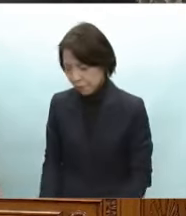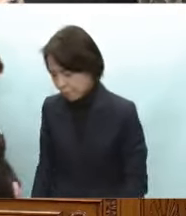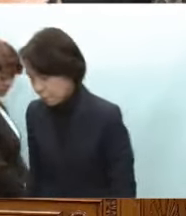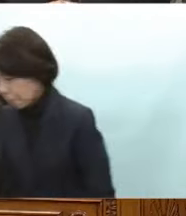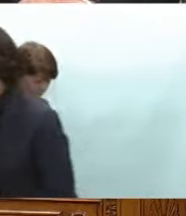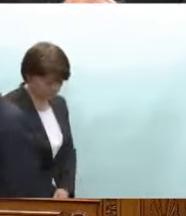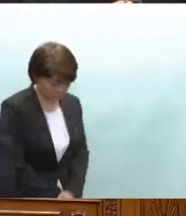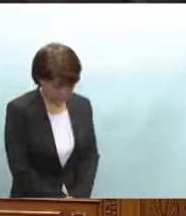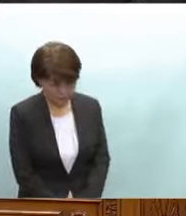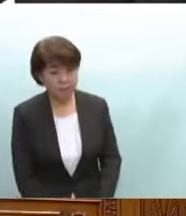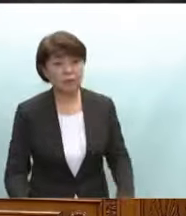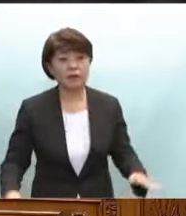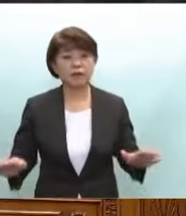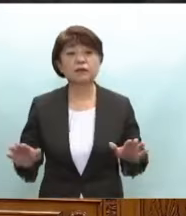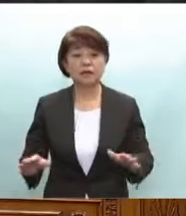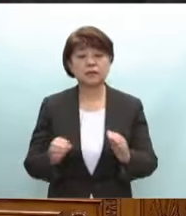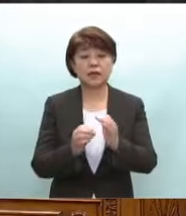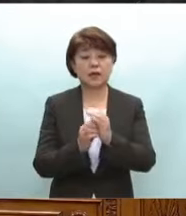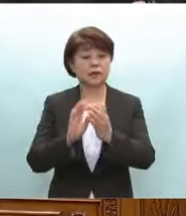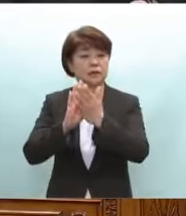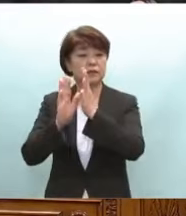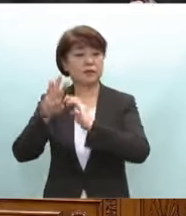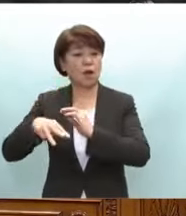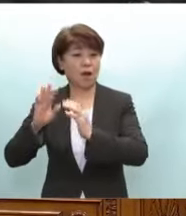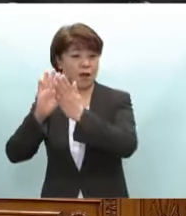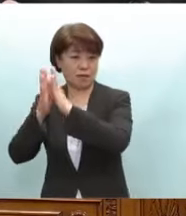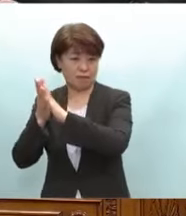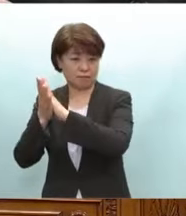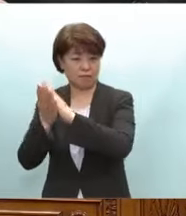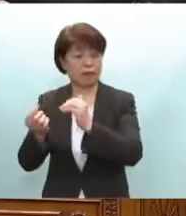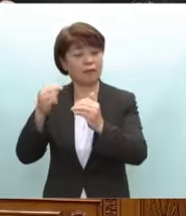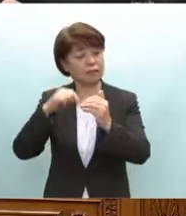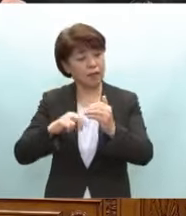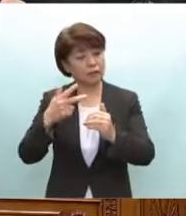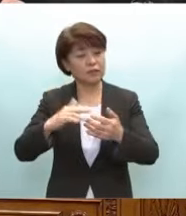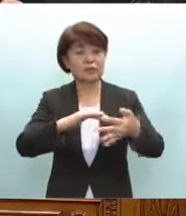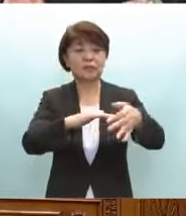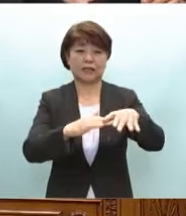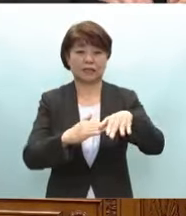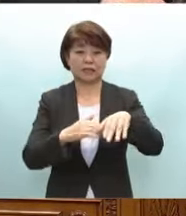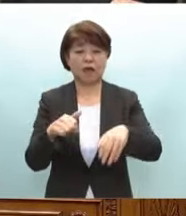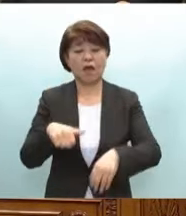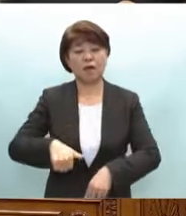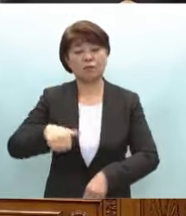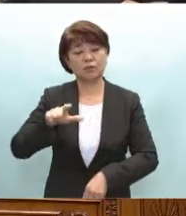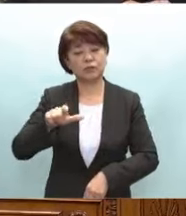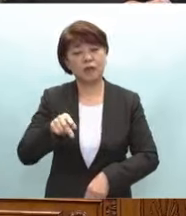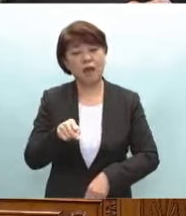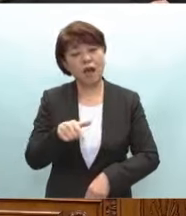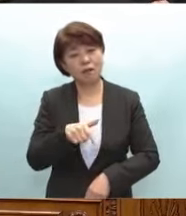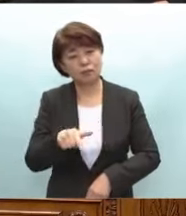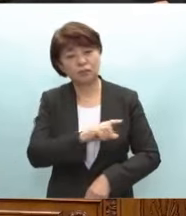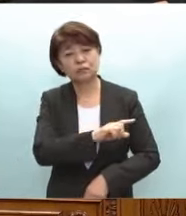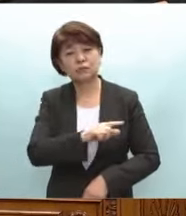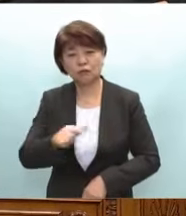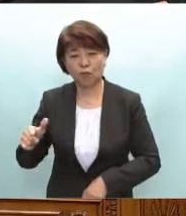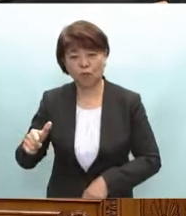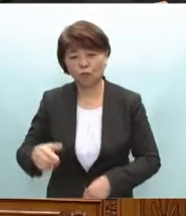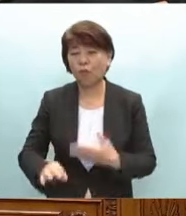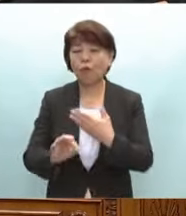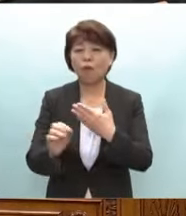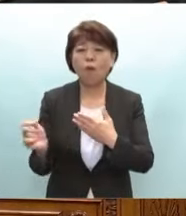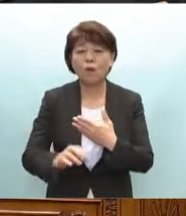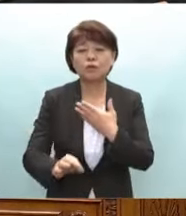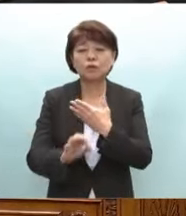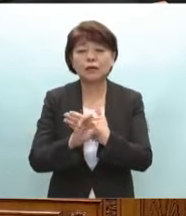現在石川県や県内の市町はプレハブや木造の応急仮設住宅の建設を急いでおり